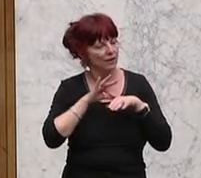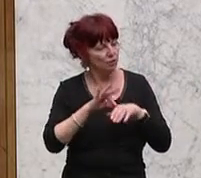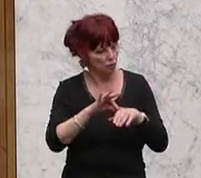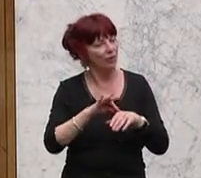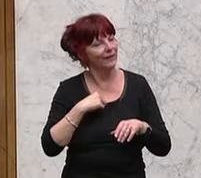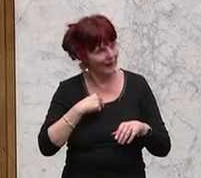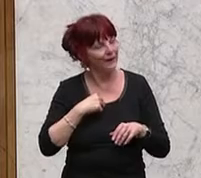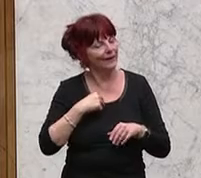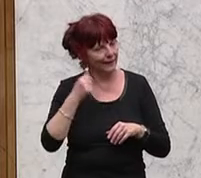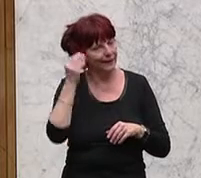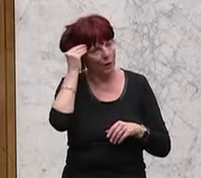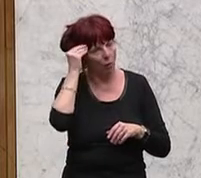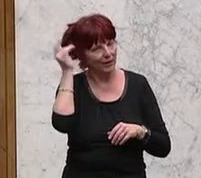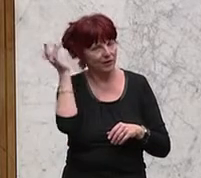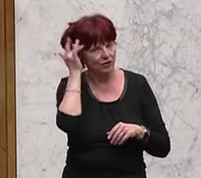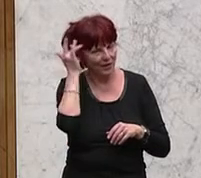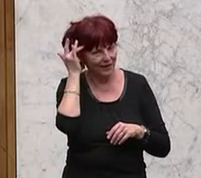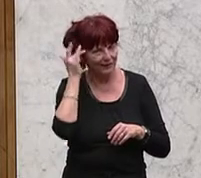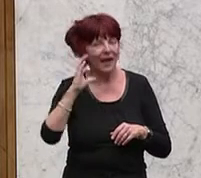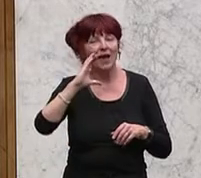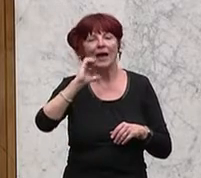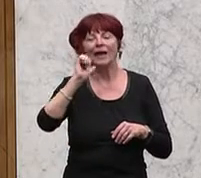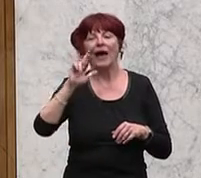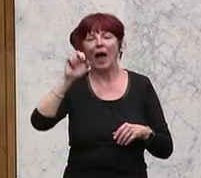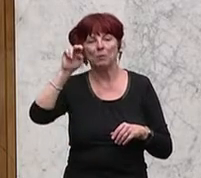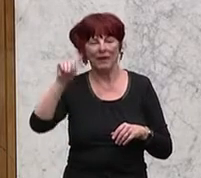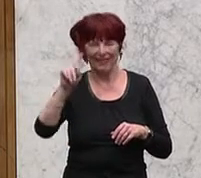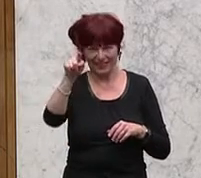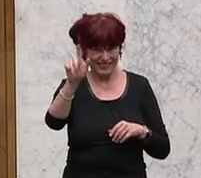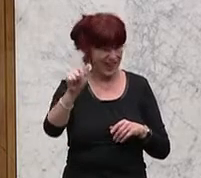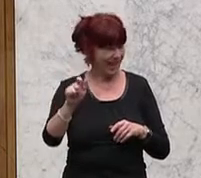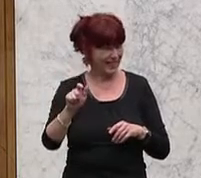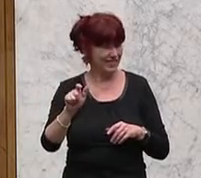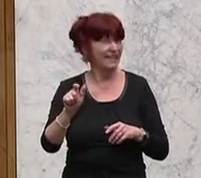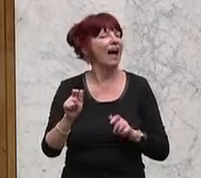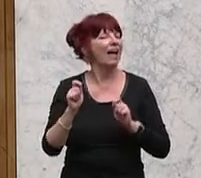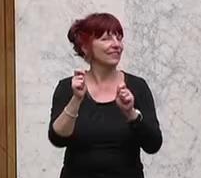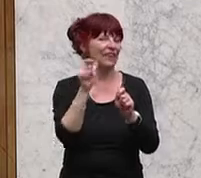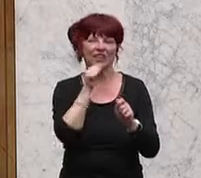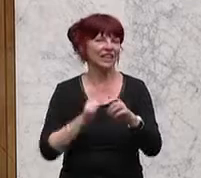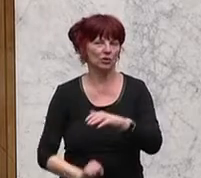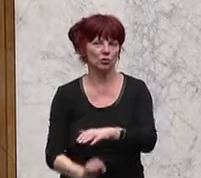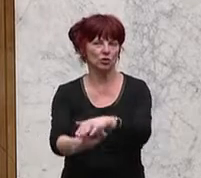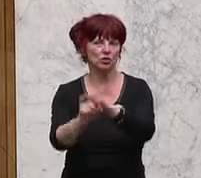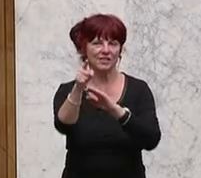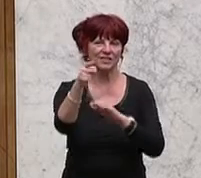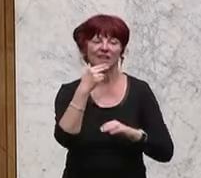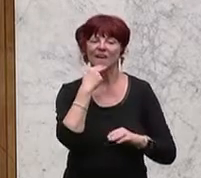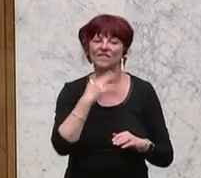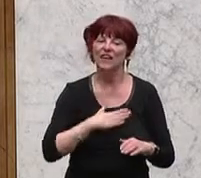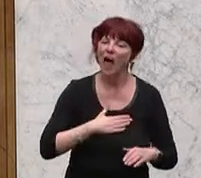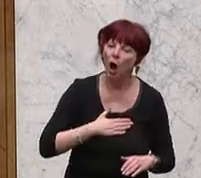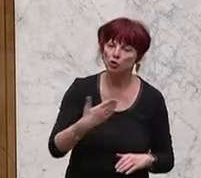das Anliegen der Carmen nicht unterstützen, weil die will eine Ausnahme von der Vignette. Ich finde, wenn man eine digitale